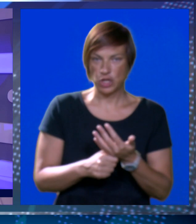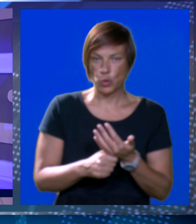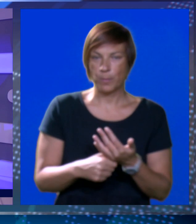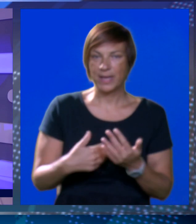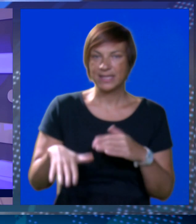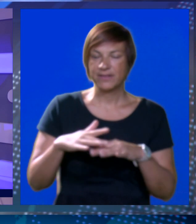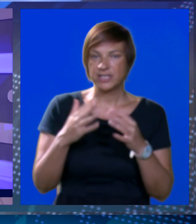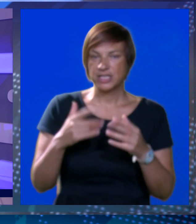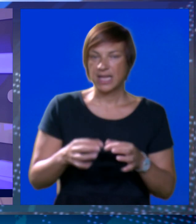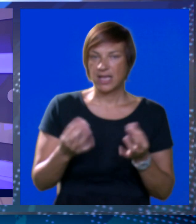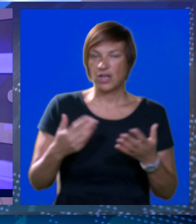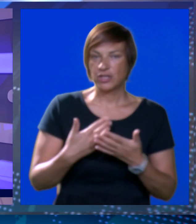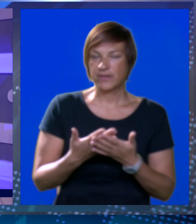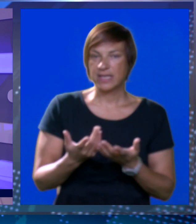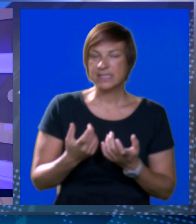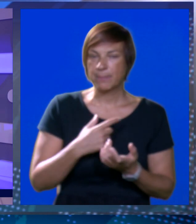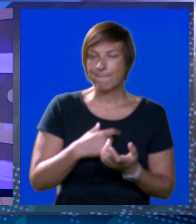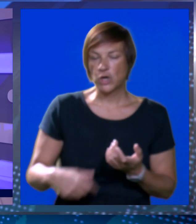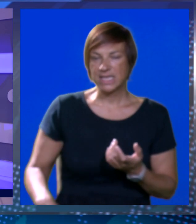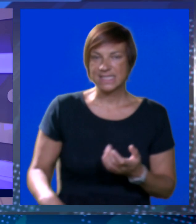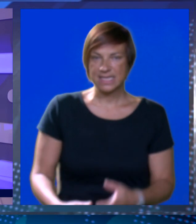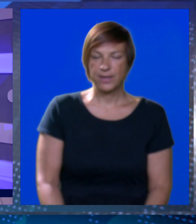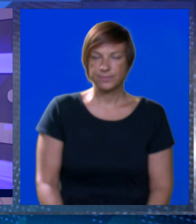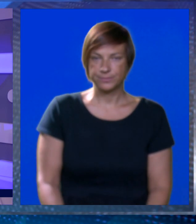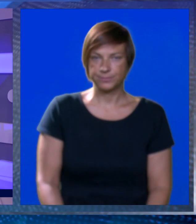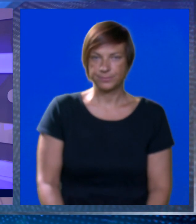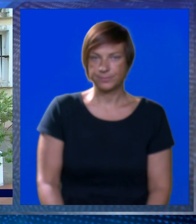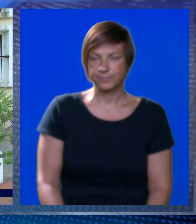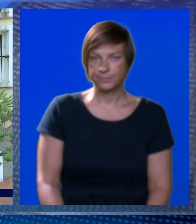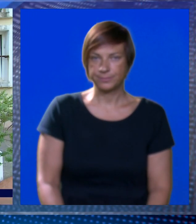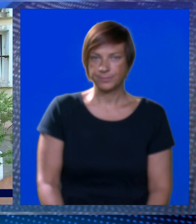dokumenti. Više detalja odskrili su nam upravo iz policije.